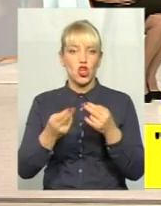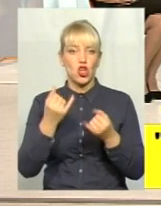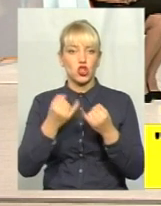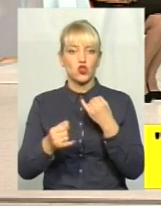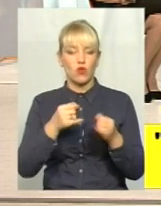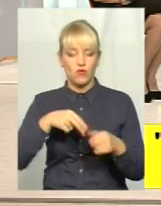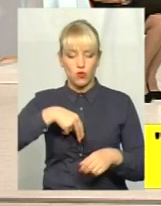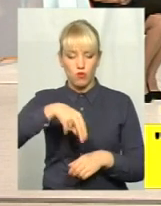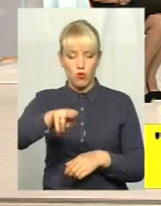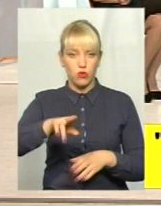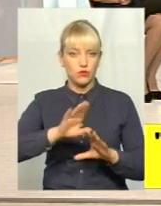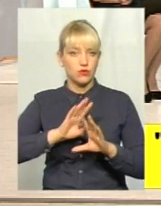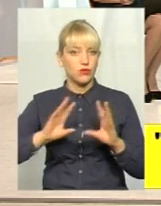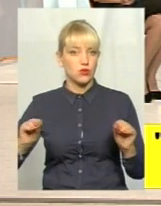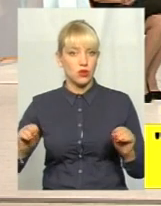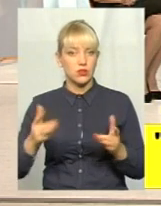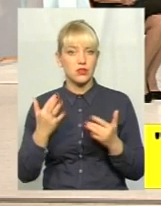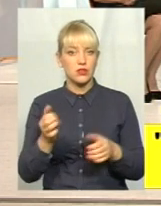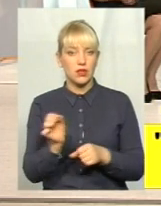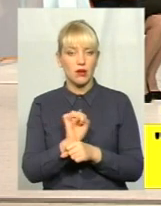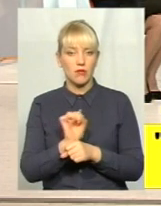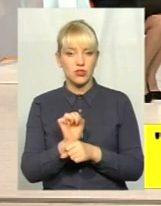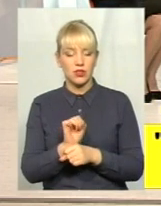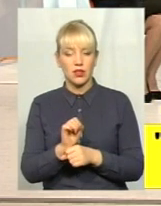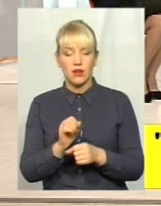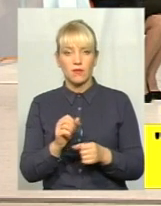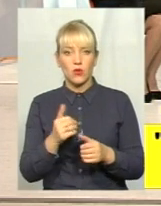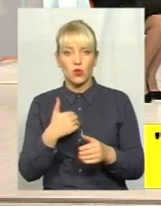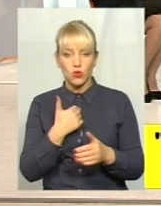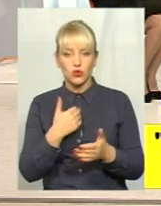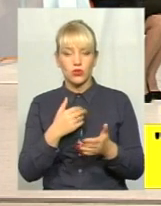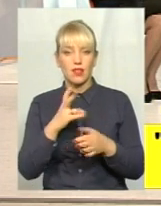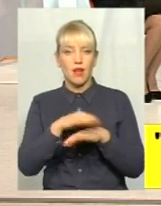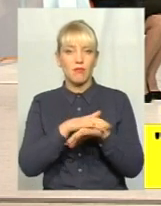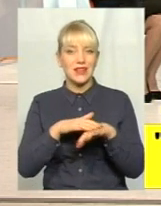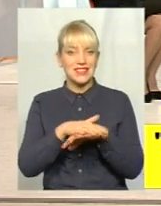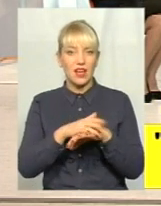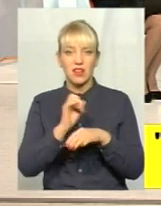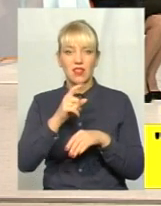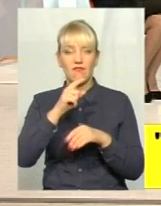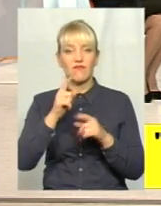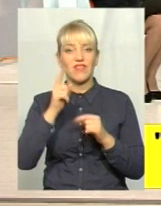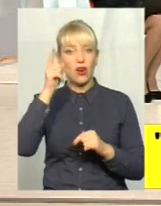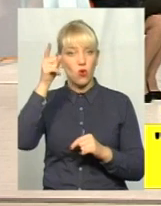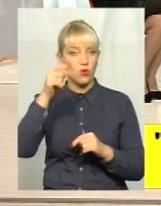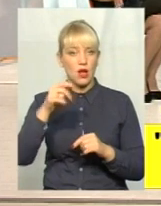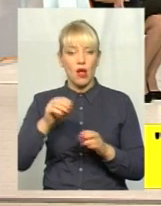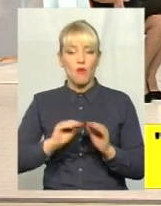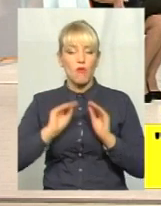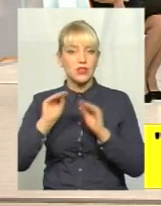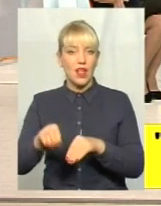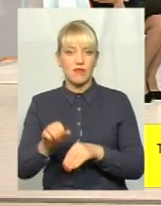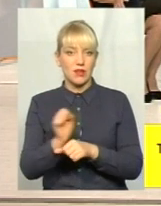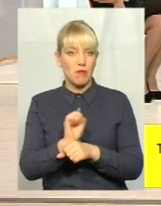сторони. Скільки автомобілів приїжджають на автобазар? На верху на Венецькому невозможно там поставити рішину. А тут